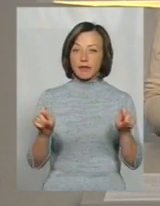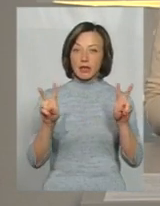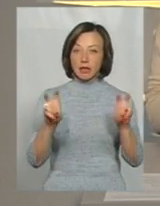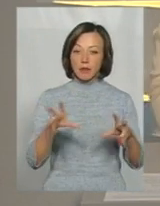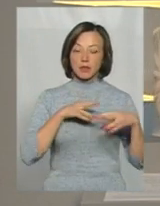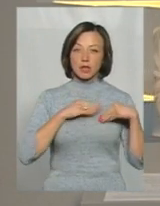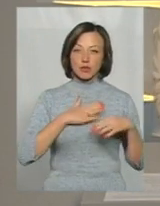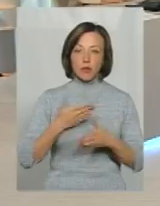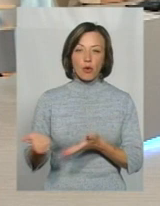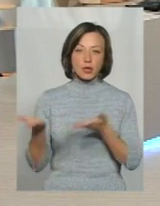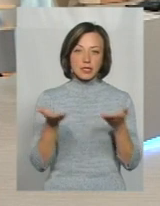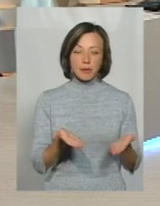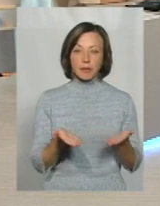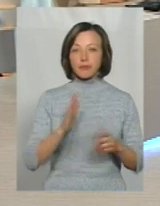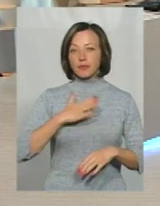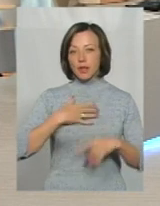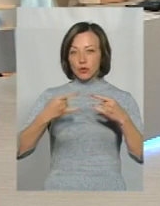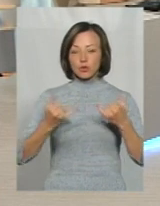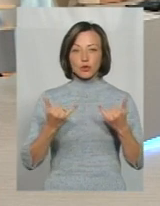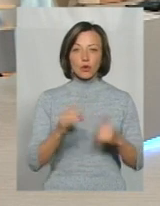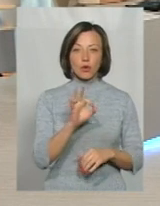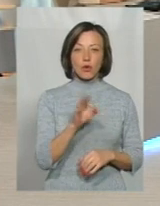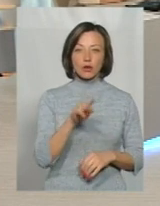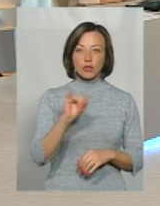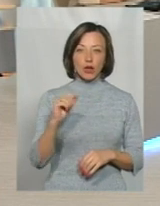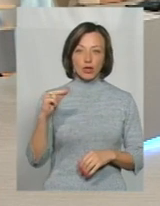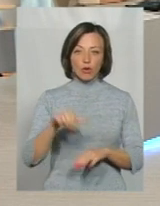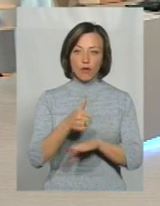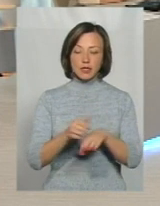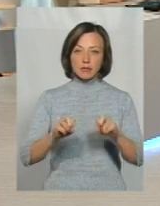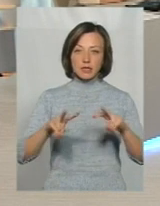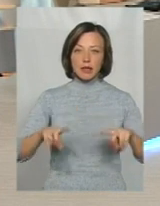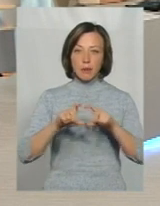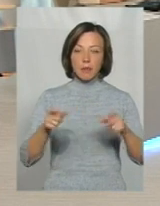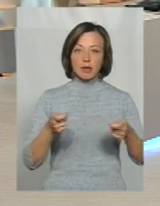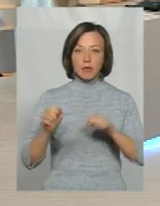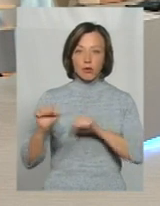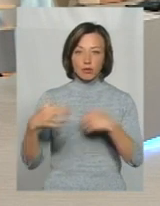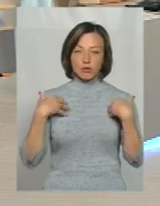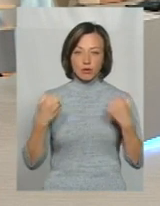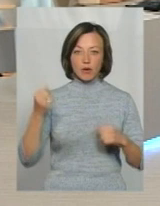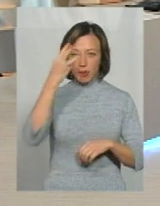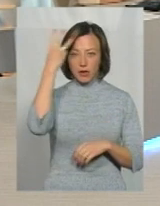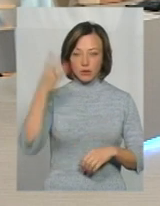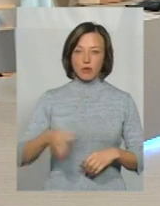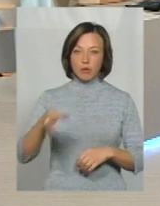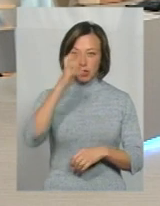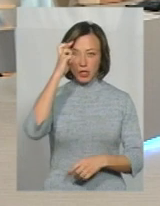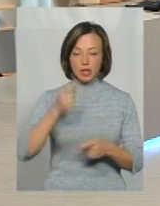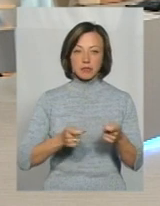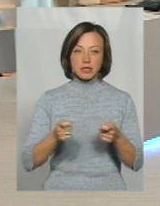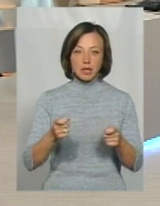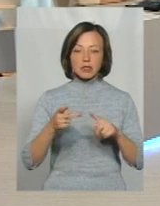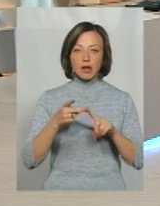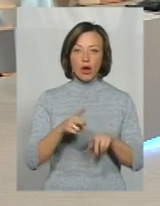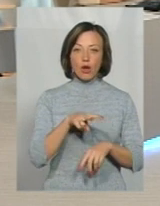будемо з нашими гостями. Отож, в нашій студії сьогодні Ольга Трач, головний спеціаліст Департаменту охорони здоров'я Хмельницької облдержадміністрації,